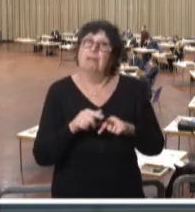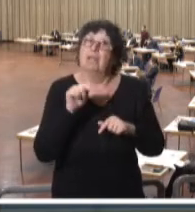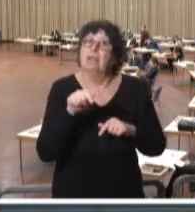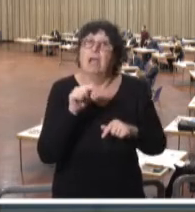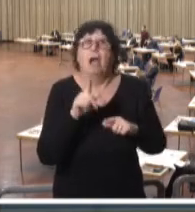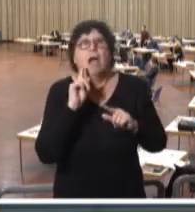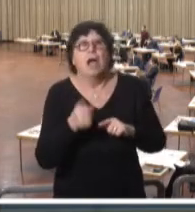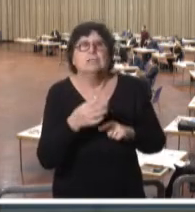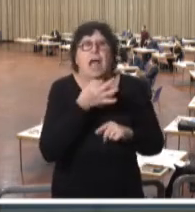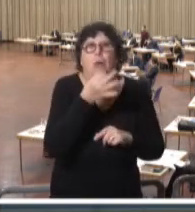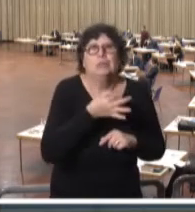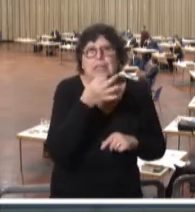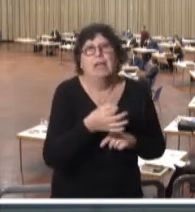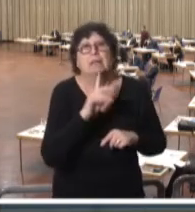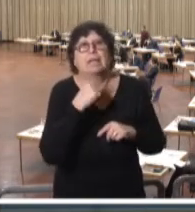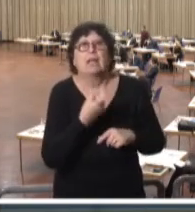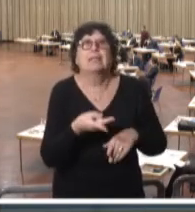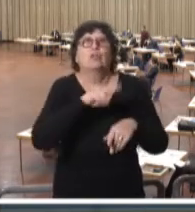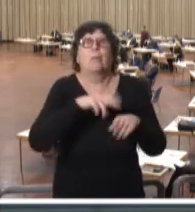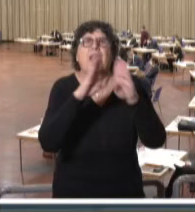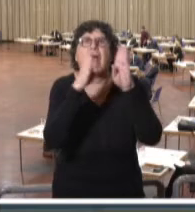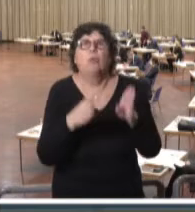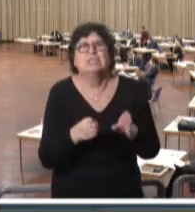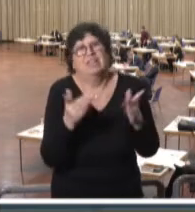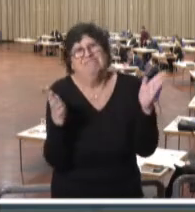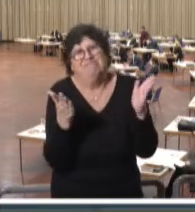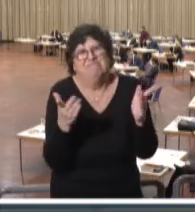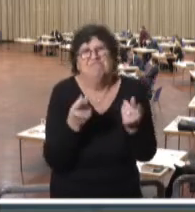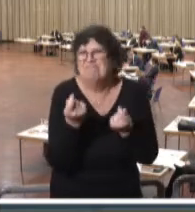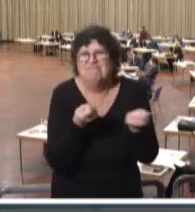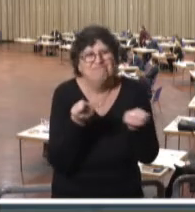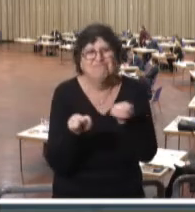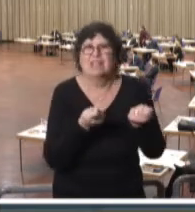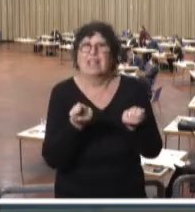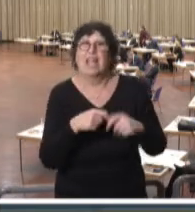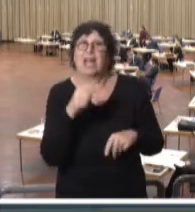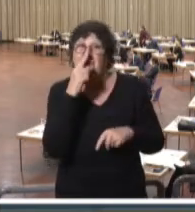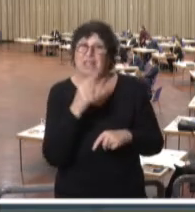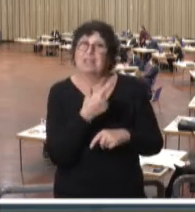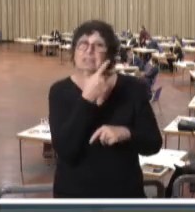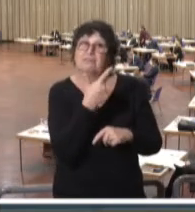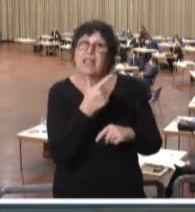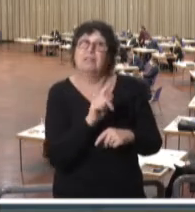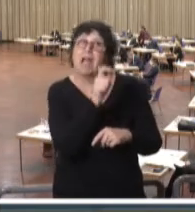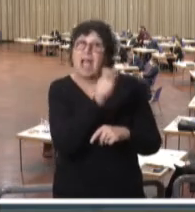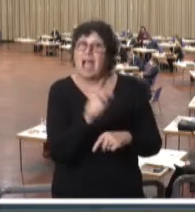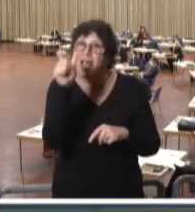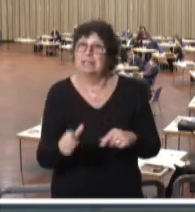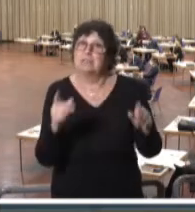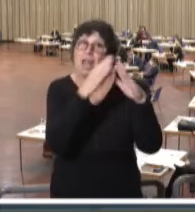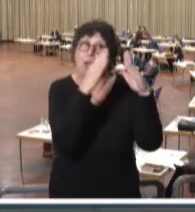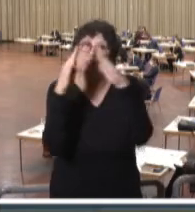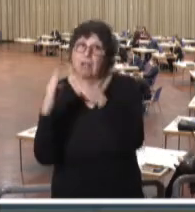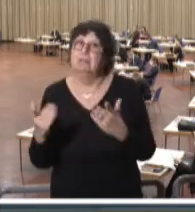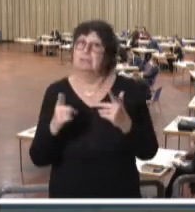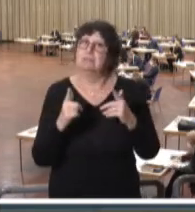ja hier als Ausrede, wurde ja hier der Doppelhaushalt erwähnt. Wir haben ja immer schon gesagt, zwei Einzelhaushalte, dann kann man auch auf die Dinge,